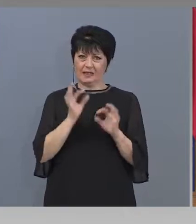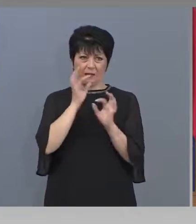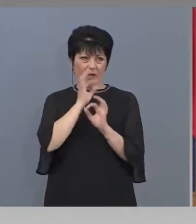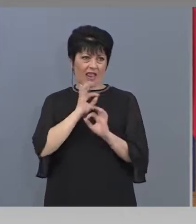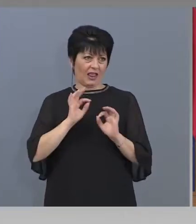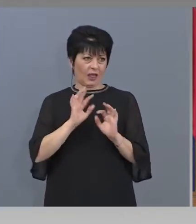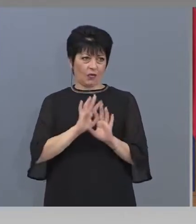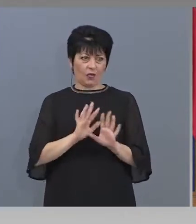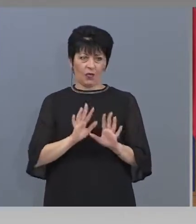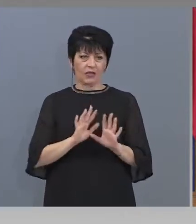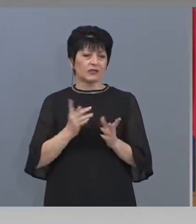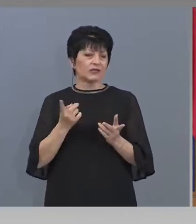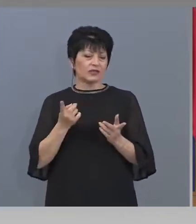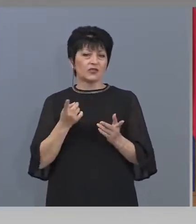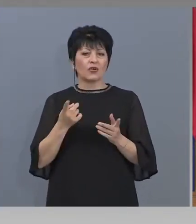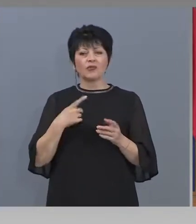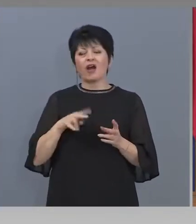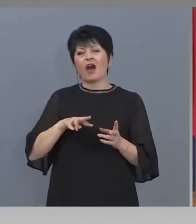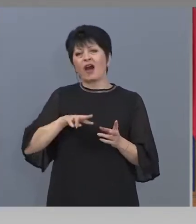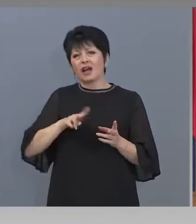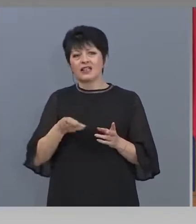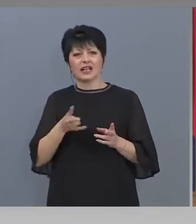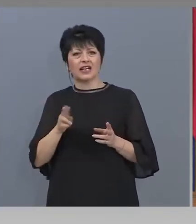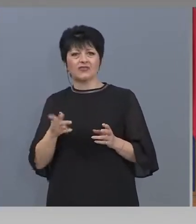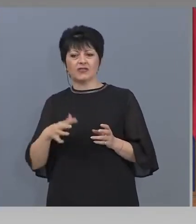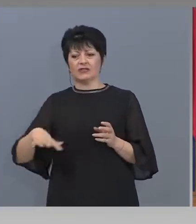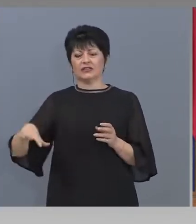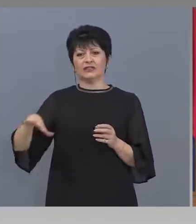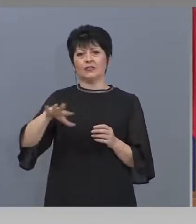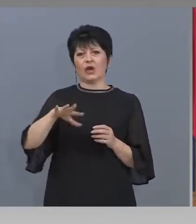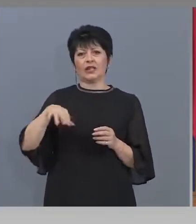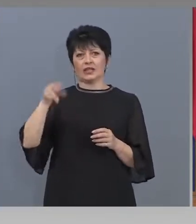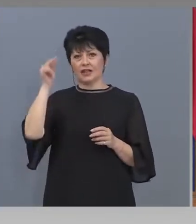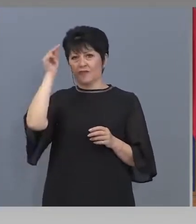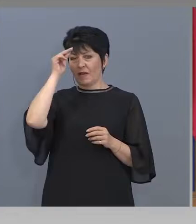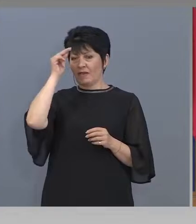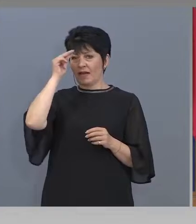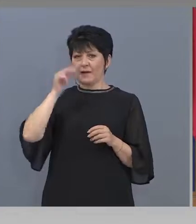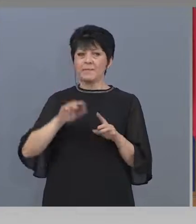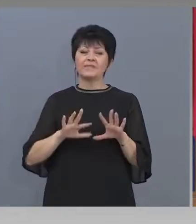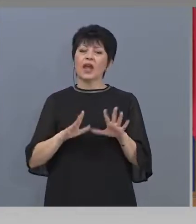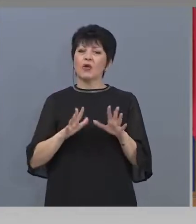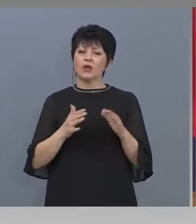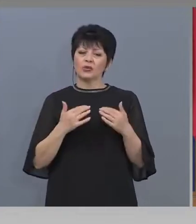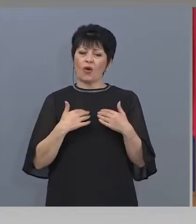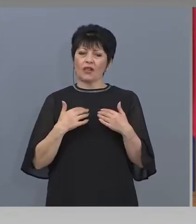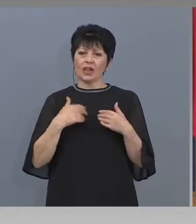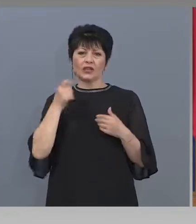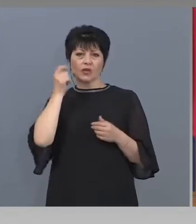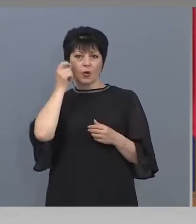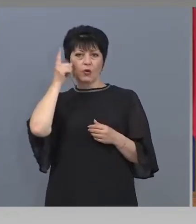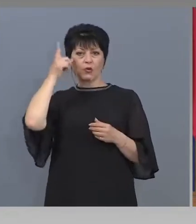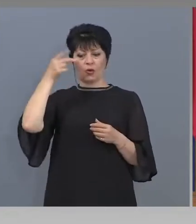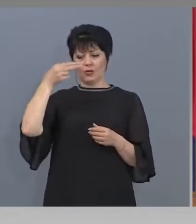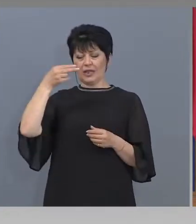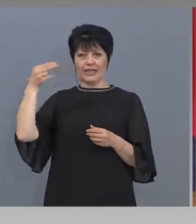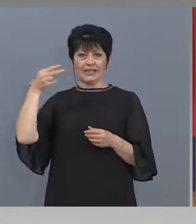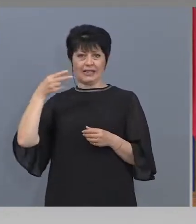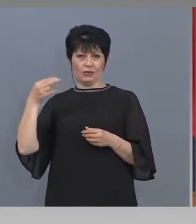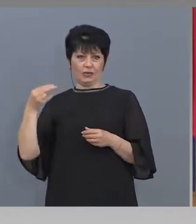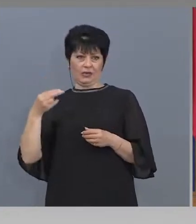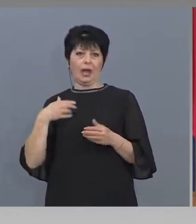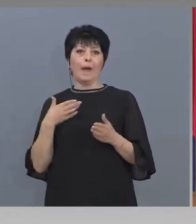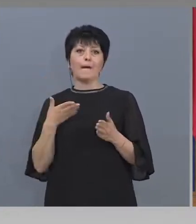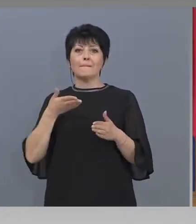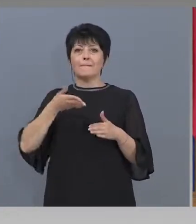ситуацията в България, различен брой публика и така, когато някой от нашите културни институти премине на режим, в който